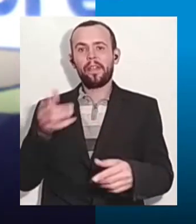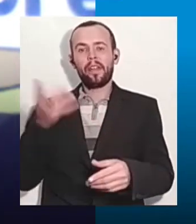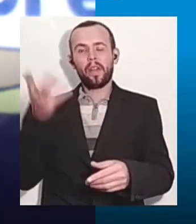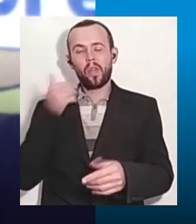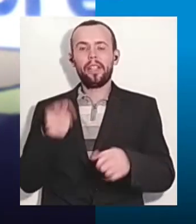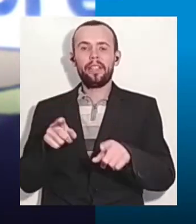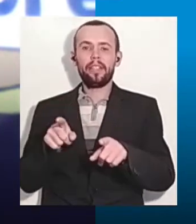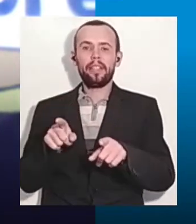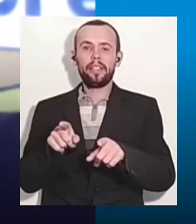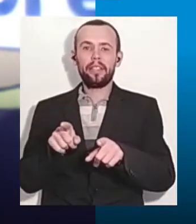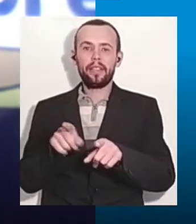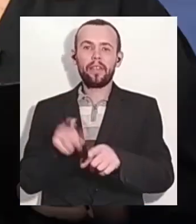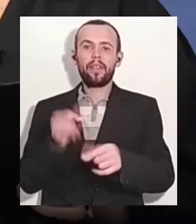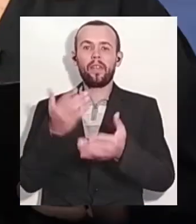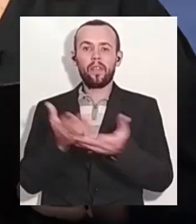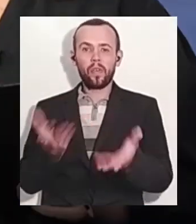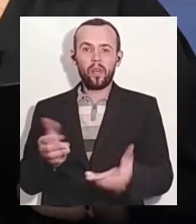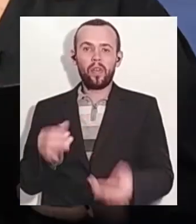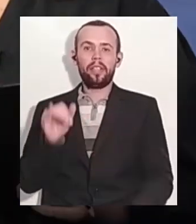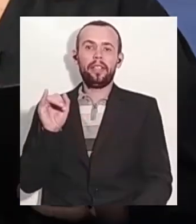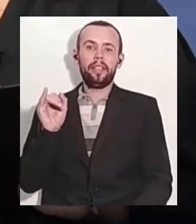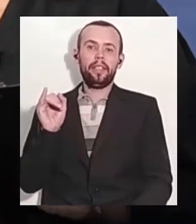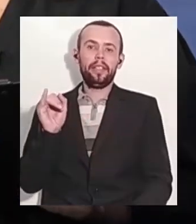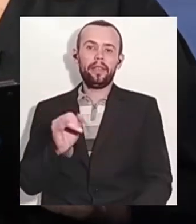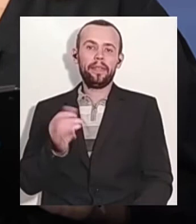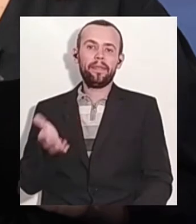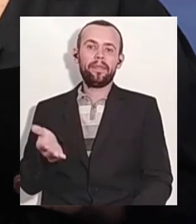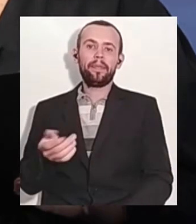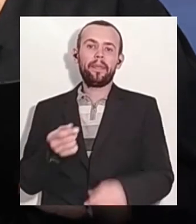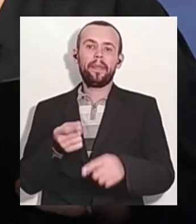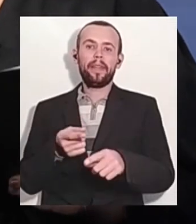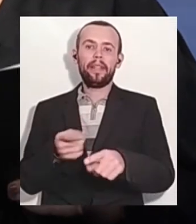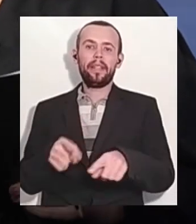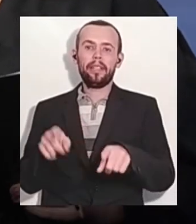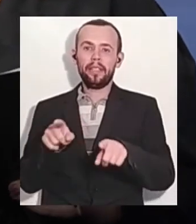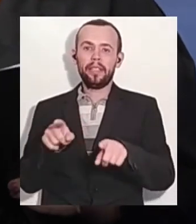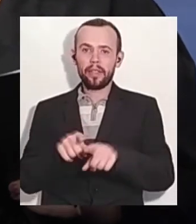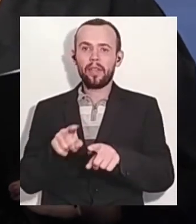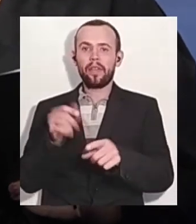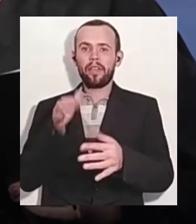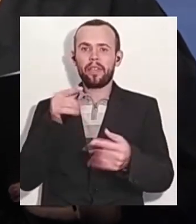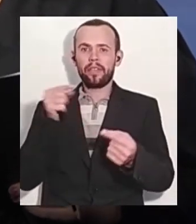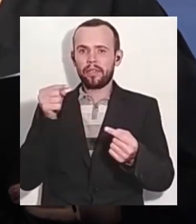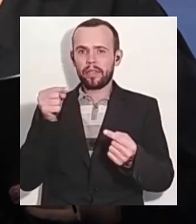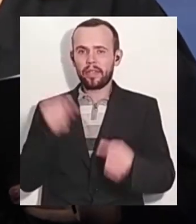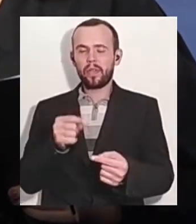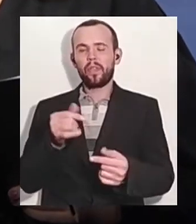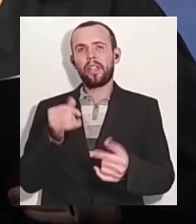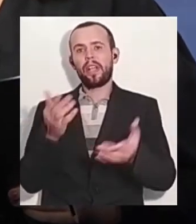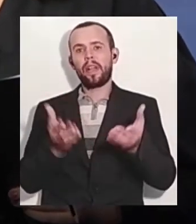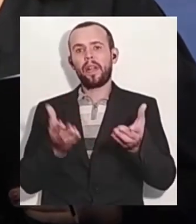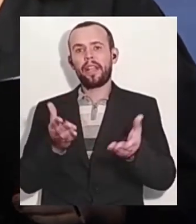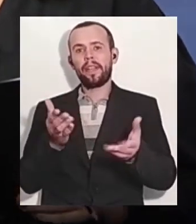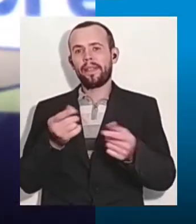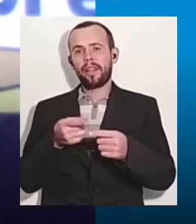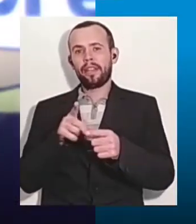значить, проливаючи кров. Ось, а механізми, ну які механізми? Під час карантину, тут даже без карантину, ви